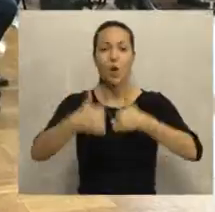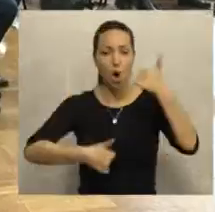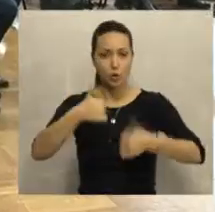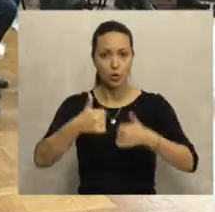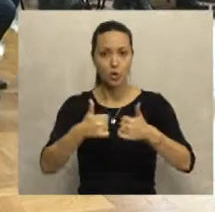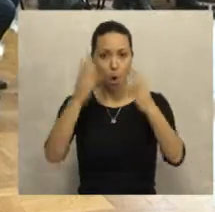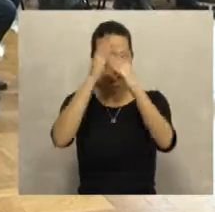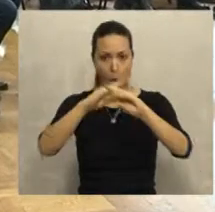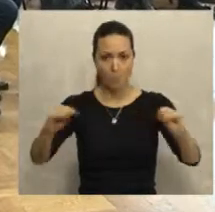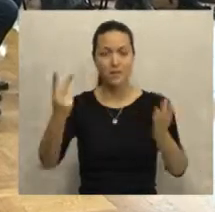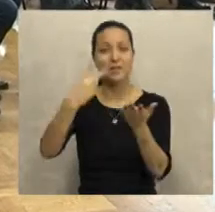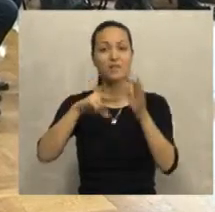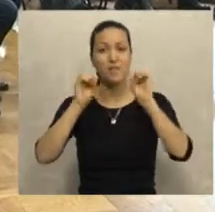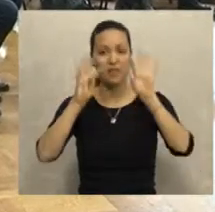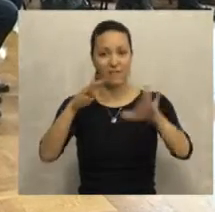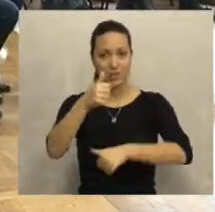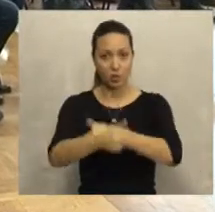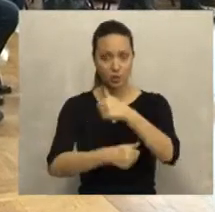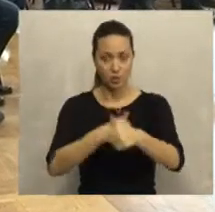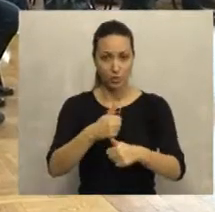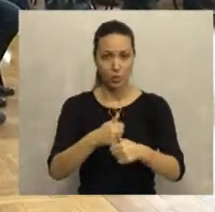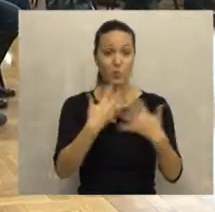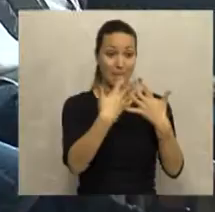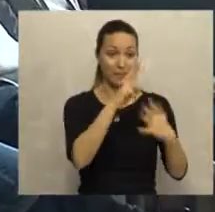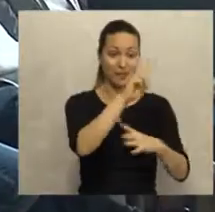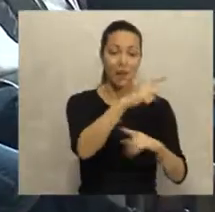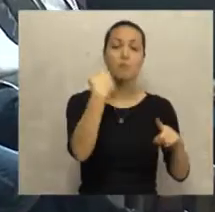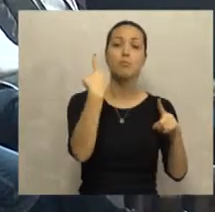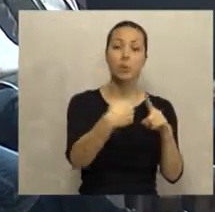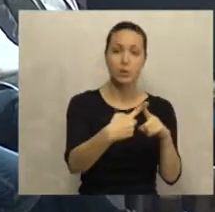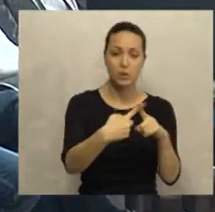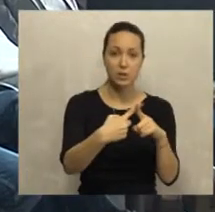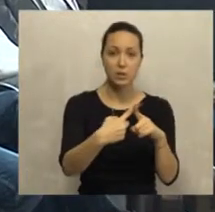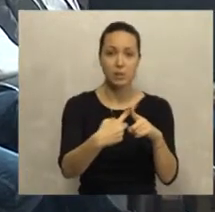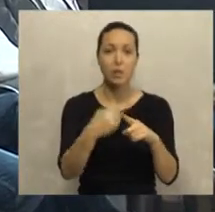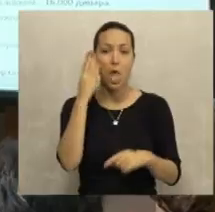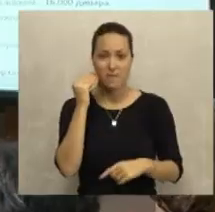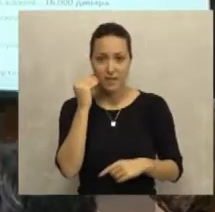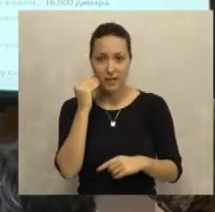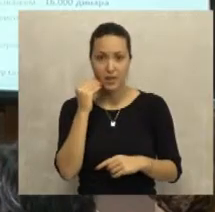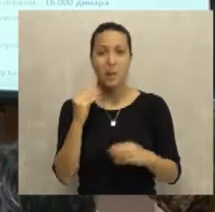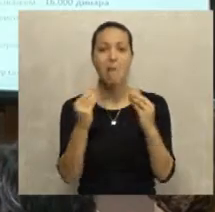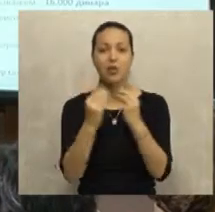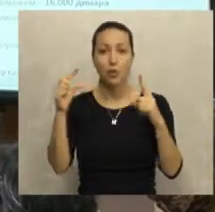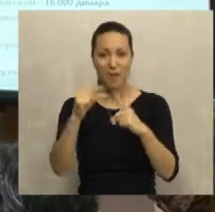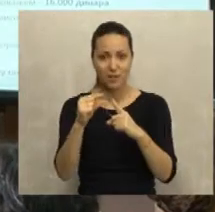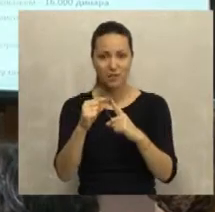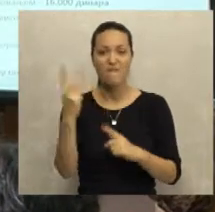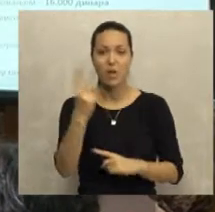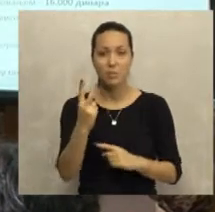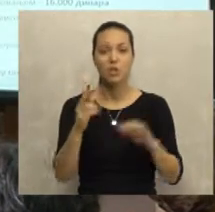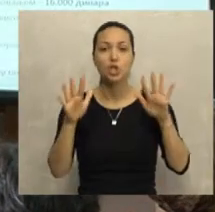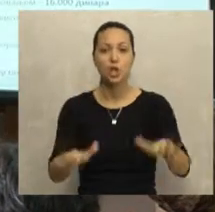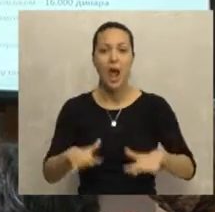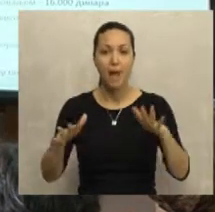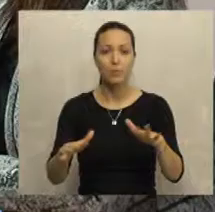javnih poziva i konkursa koji su objavljeni za 2019. godinu, osim u Sremskim Karlovcima, bile održane u Novom Sadu,